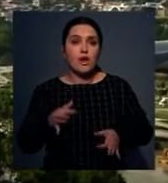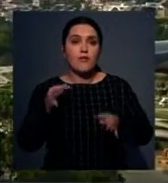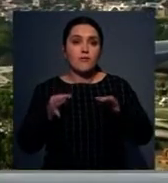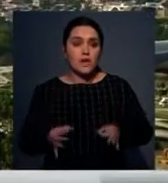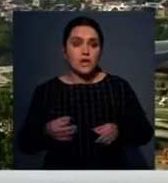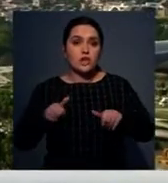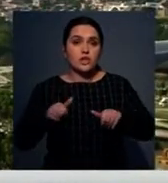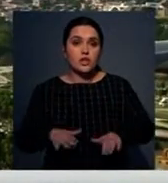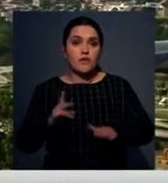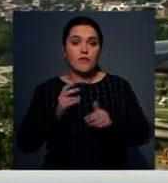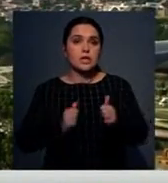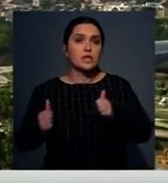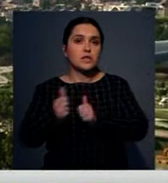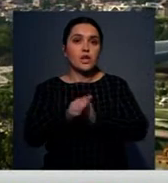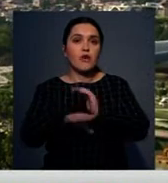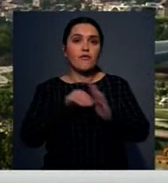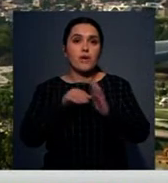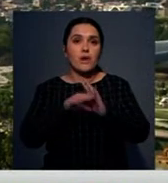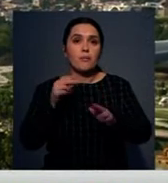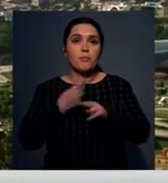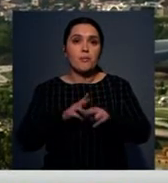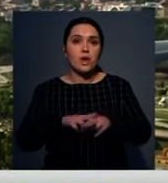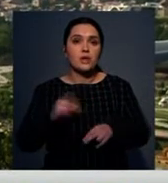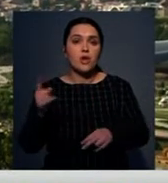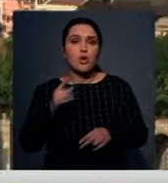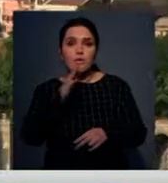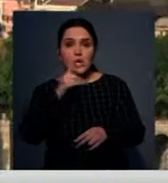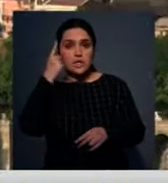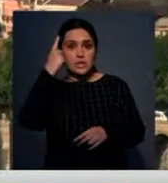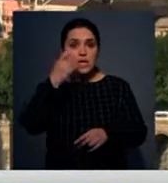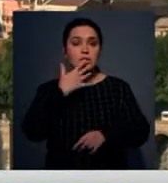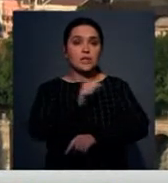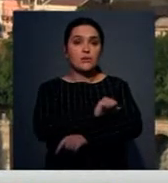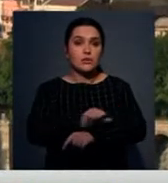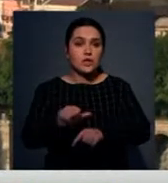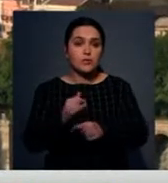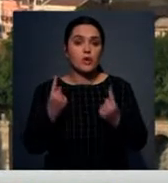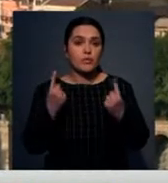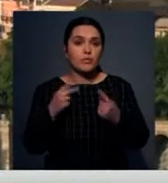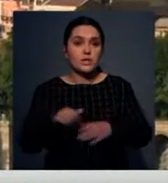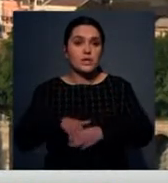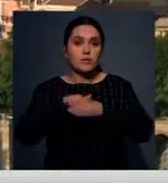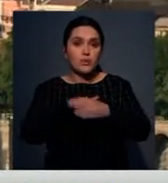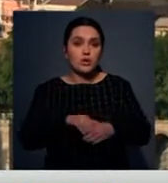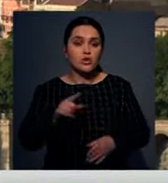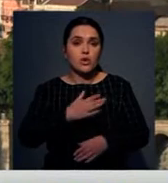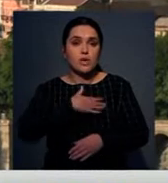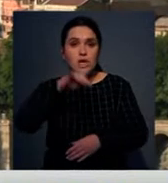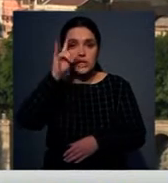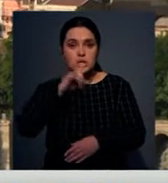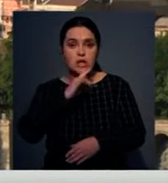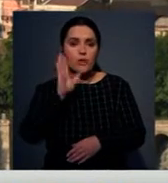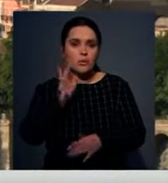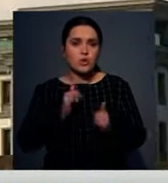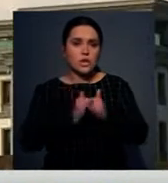своевременное решение. Внеочередные выборы – залог стабильности в стране. В то же время сигнал зарубежным партнерам и крупным инвесторам, что